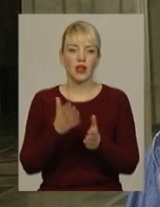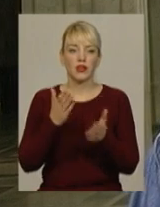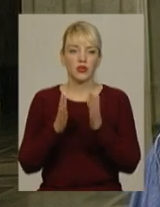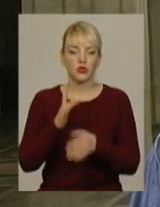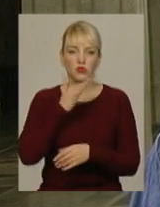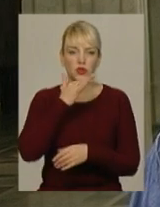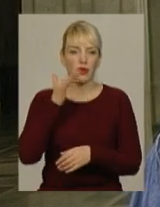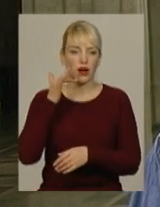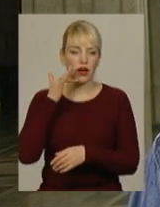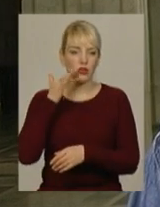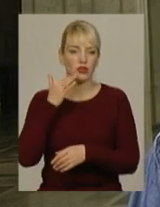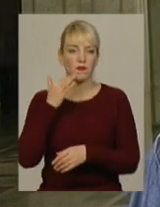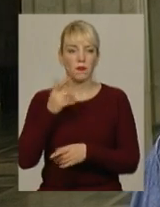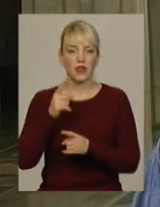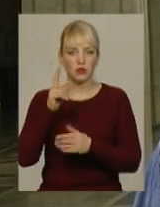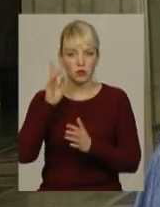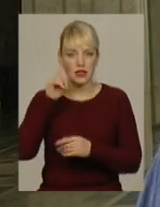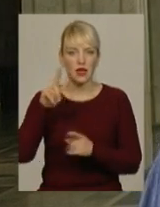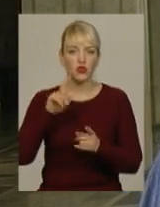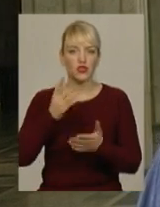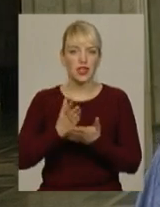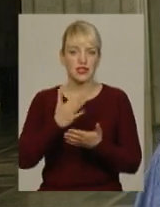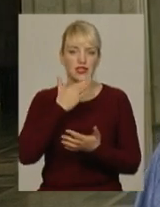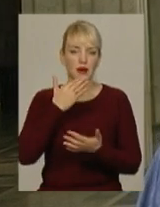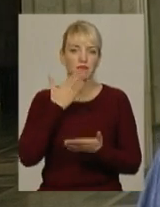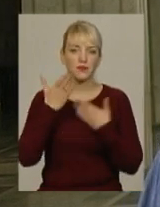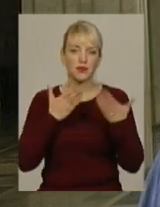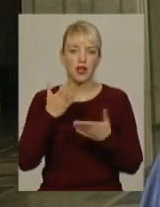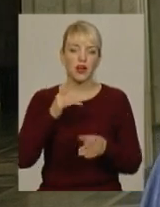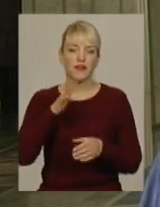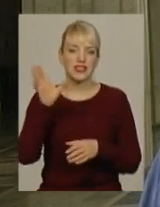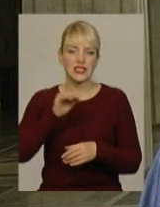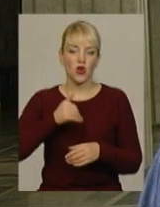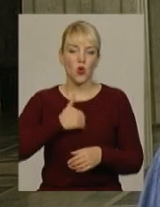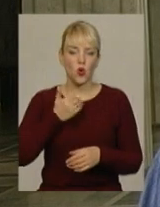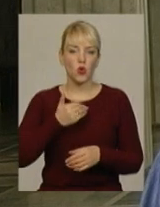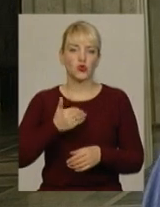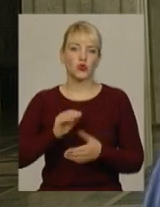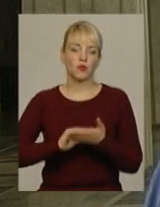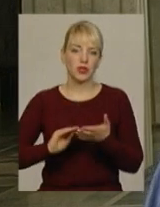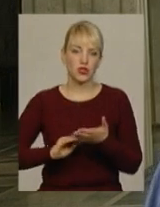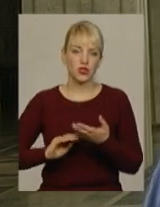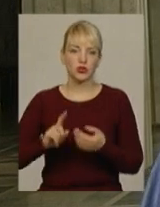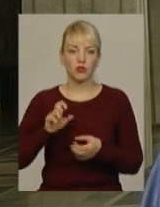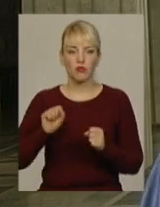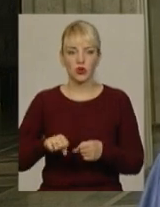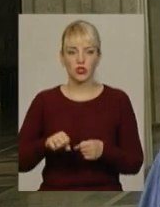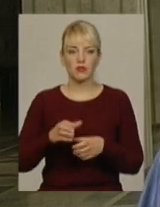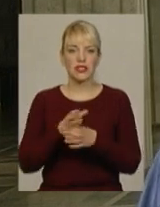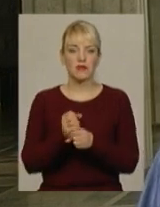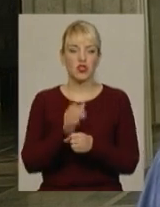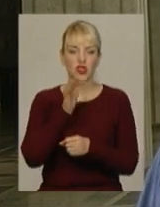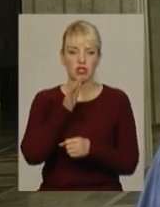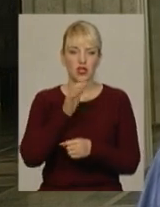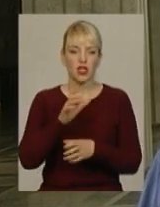багато, тому що ми знаємо, що зараз пішов ажіотаж і всі пишуть, всі хочуть, то ми можемо зменшимо трошечки час на